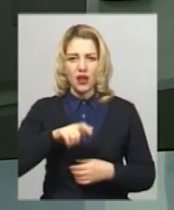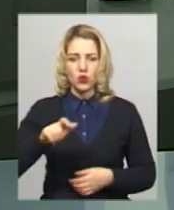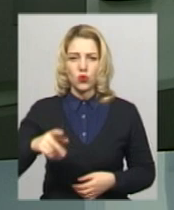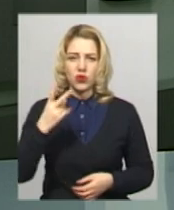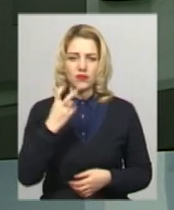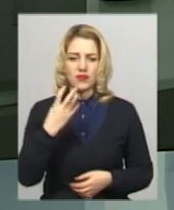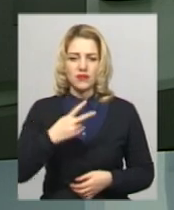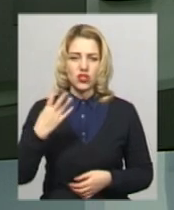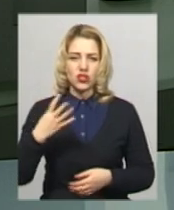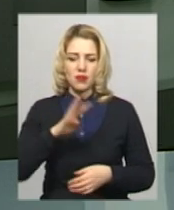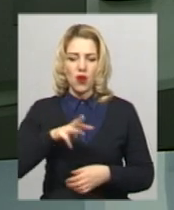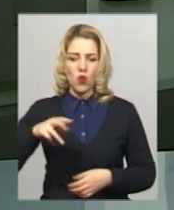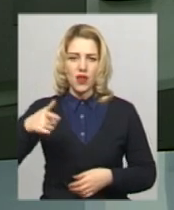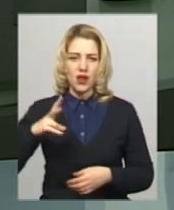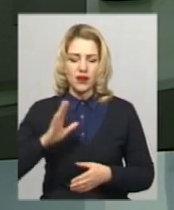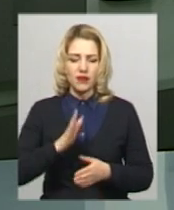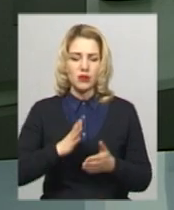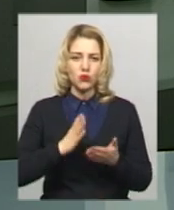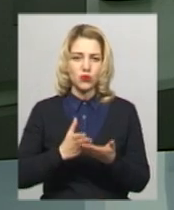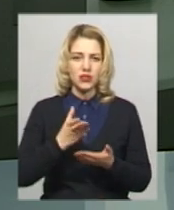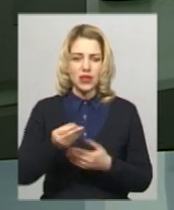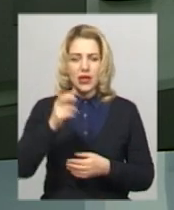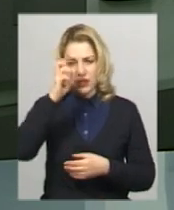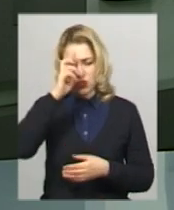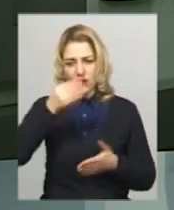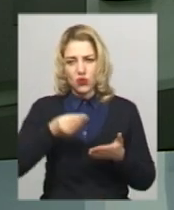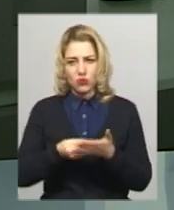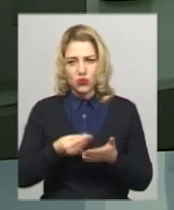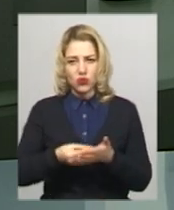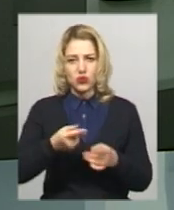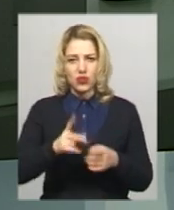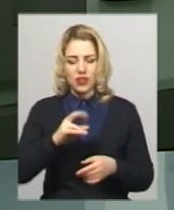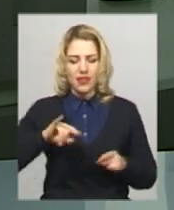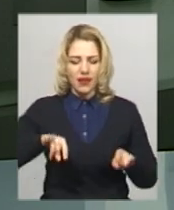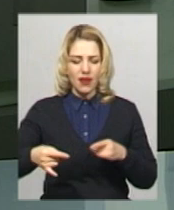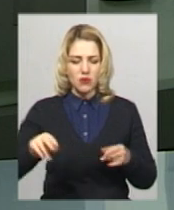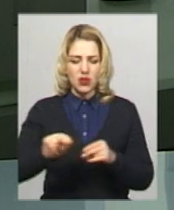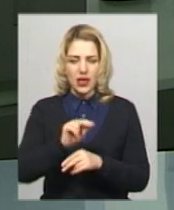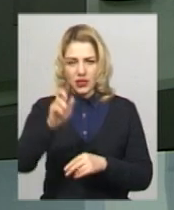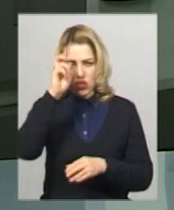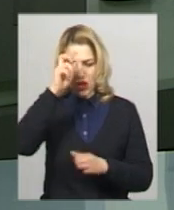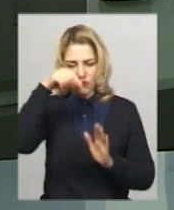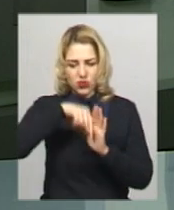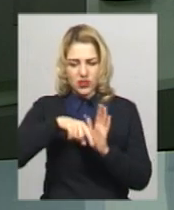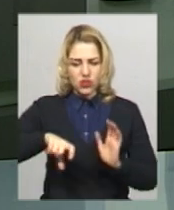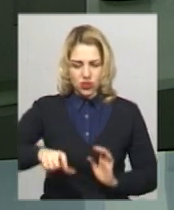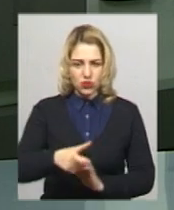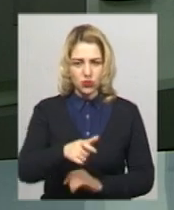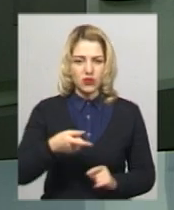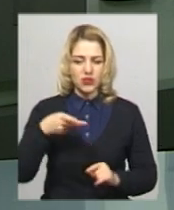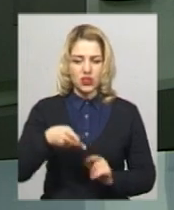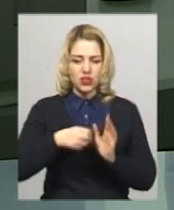224 мільйона гривень підуть з державного бюджету на ямковий ремонт доріг державного значення Хмельниччині у 2019